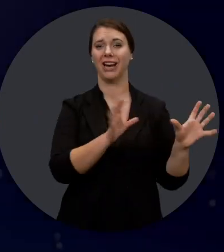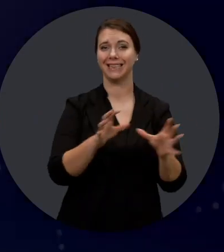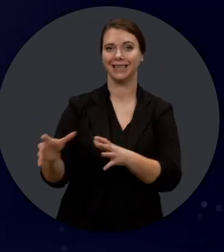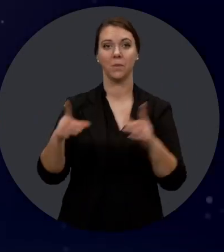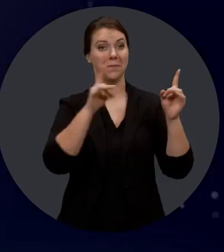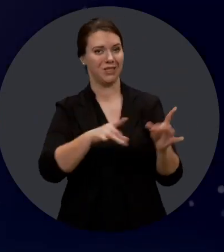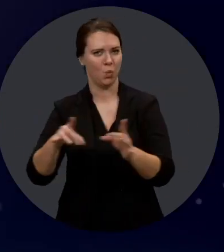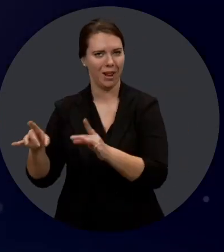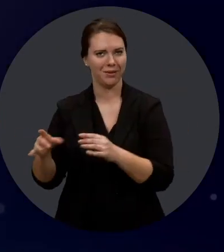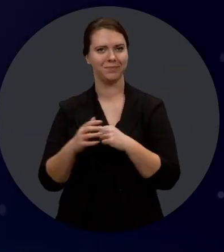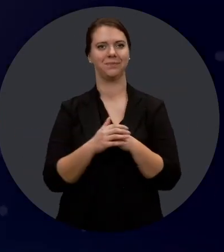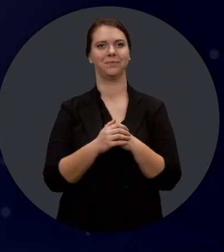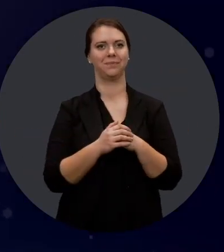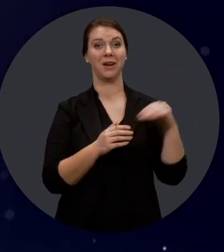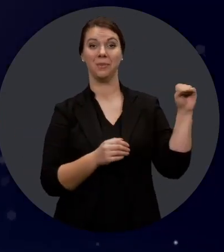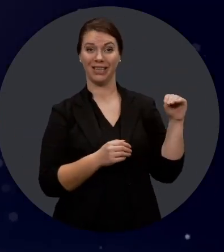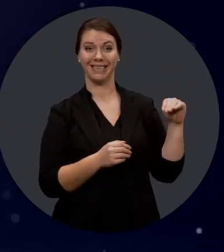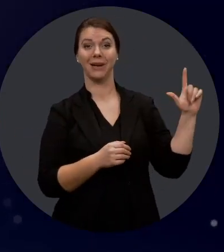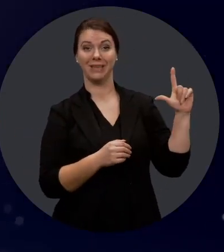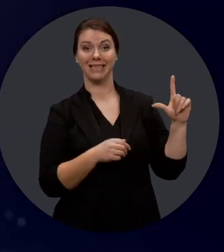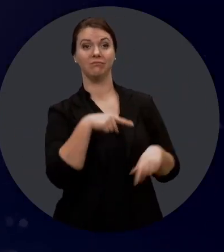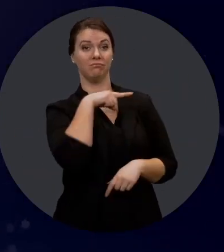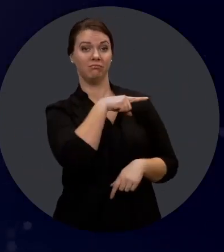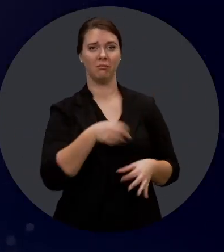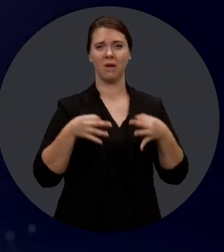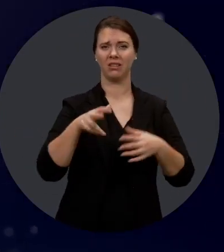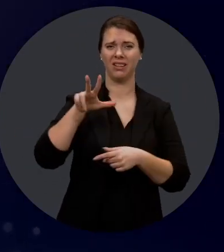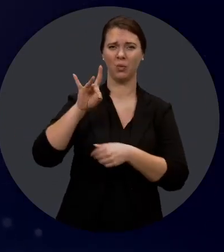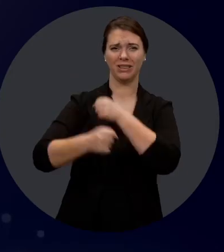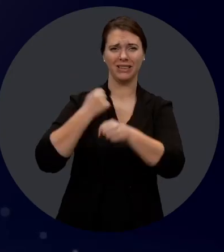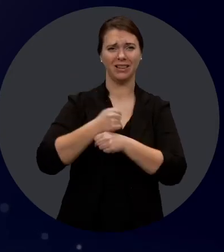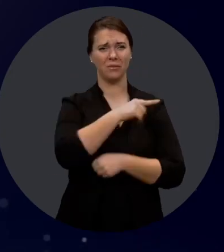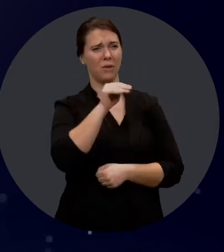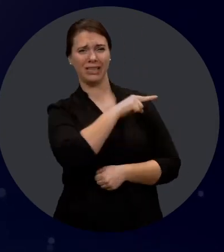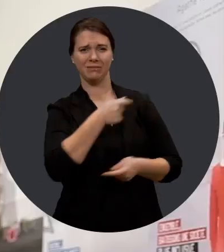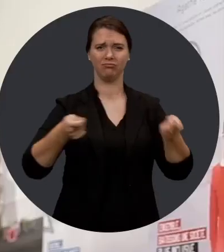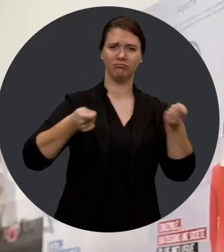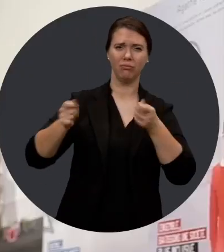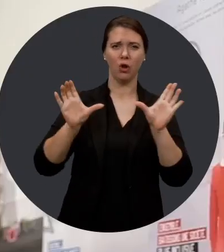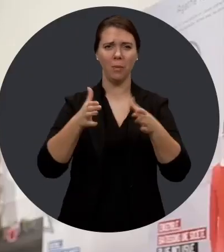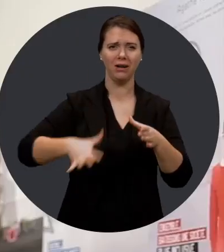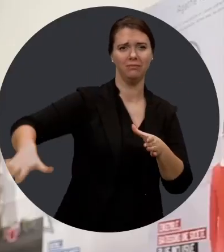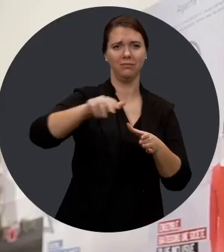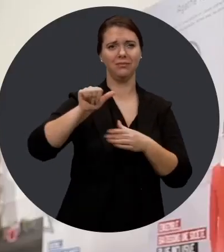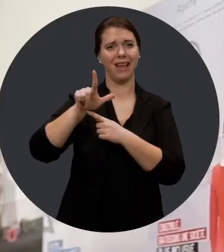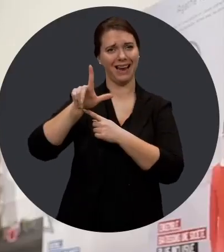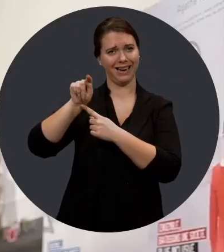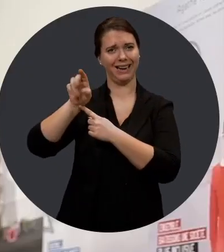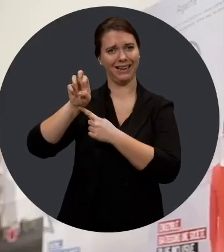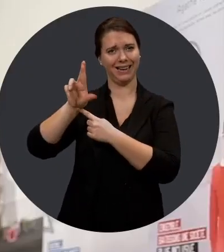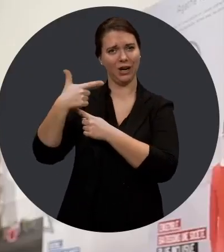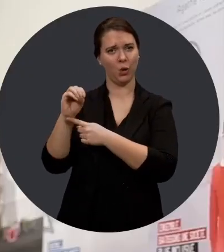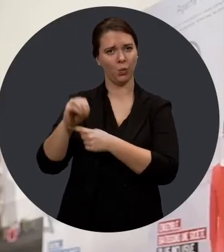Catégorie individu Monique Lefèvre Pendant 38 ans, Monique Lefèvre a dirigé le regroupement Altergo